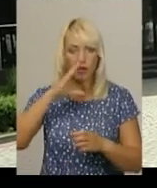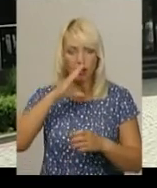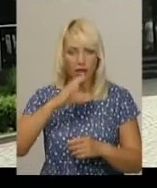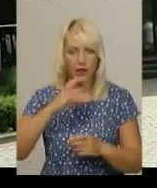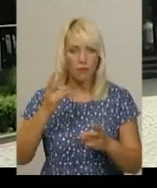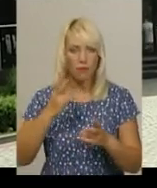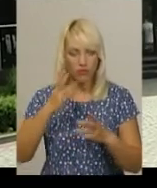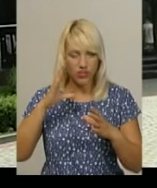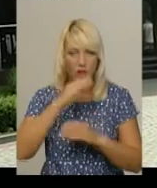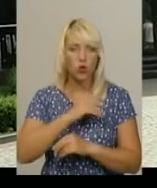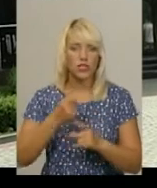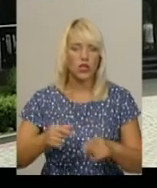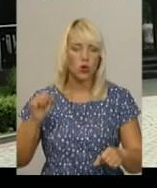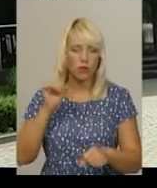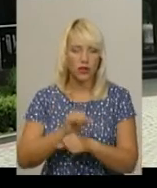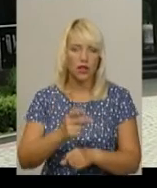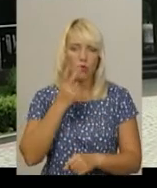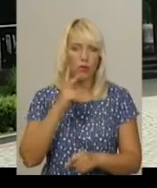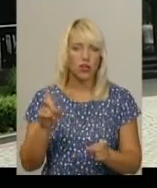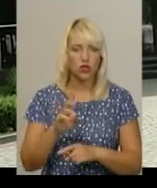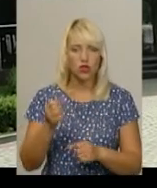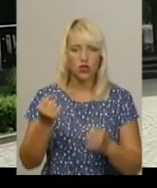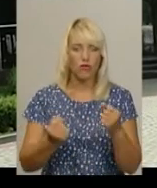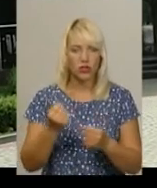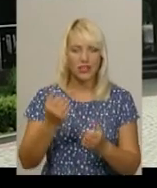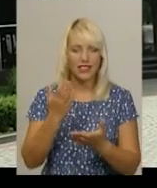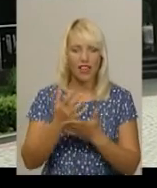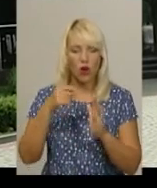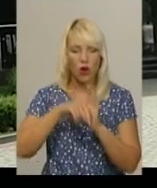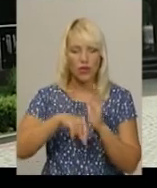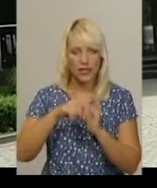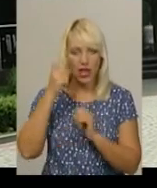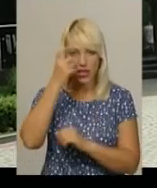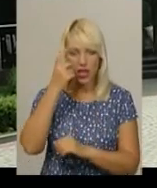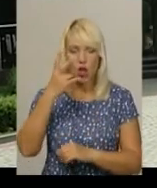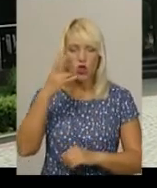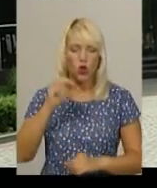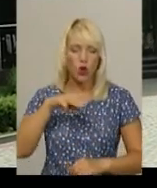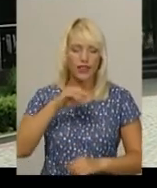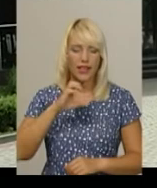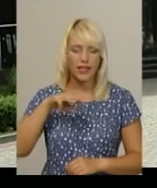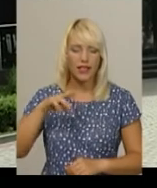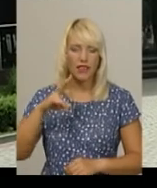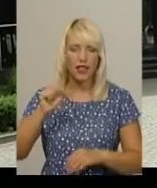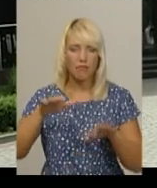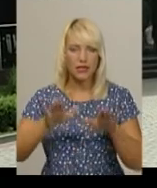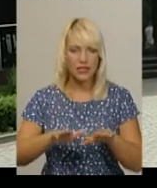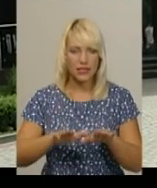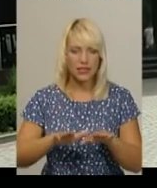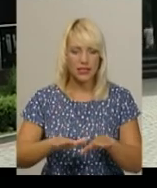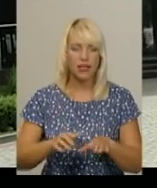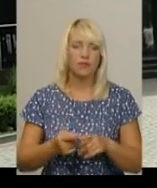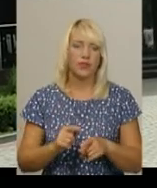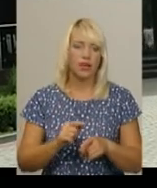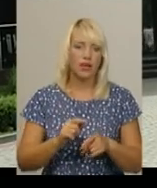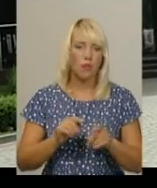видно, що водій має ознаки стану алкогольного сп'яніння, але проходити тест безпосередньо на місці події за допомогою драгера,